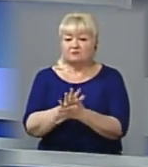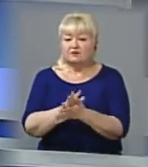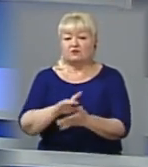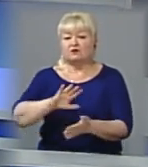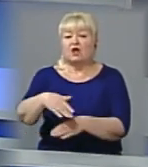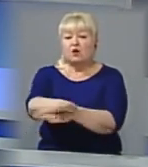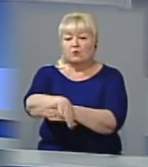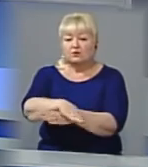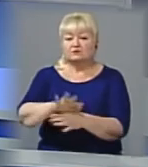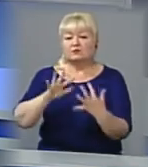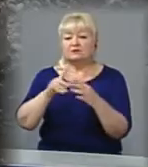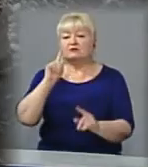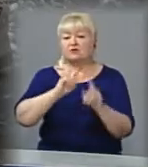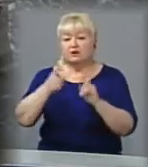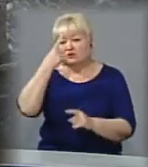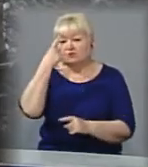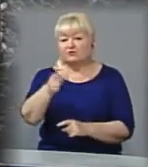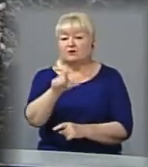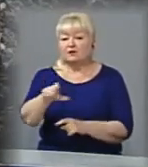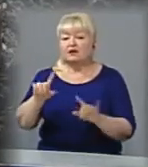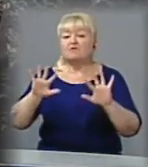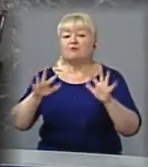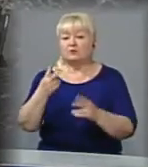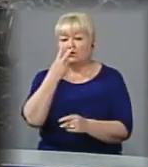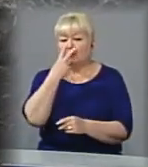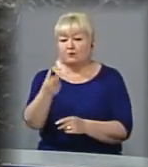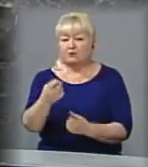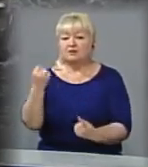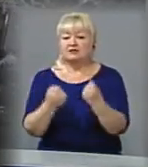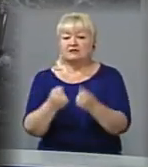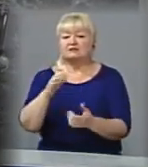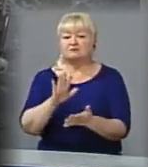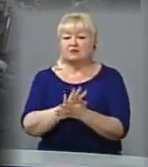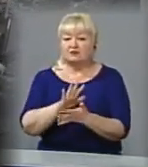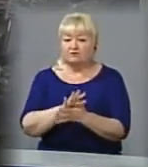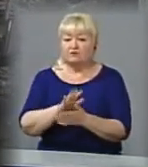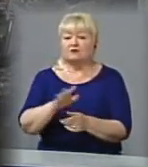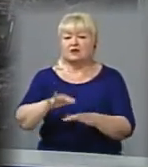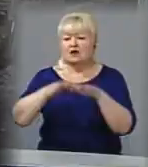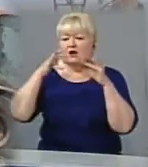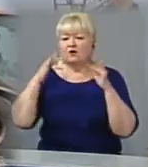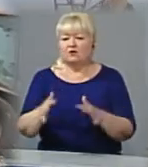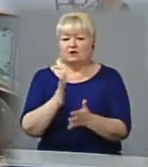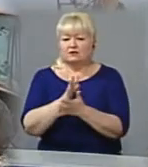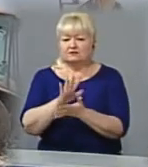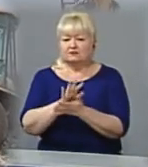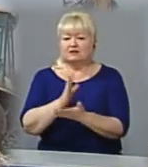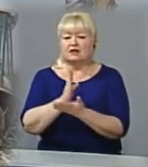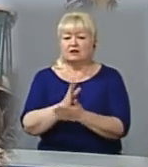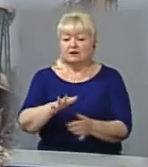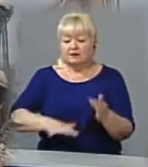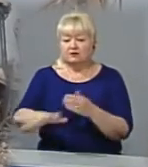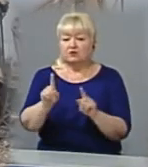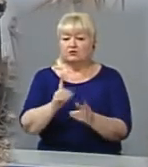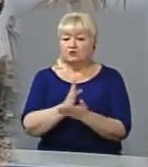повідомили мешканці селища, які випадково побачили сміттєвози. Горони потребу лежать на території, яка перебуває у приватній власності.